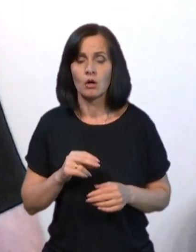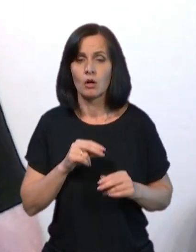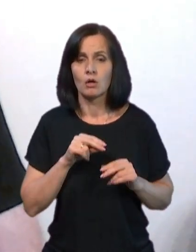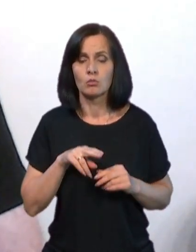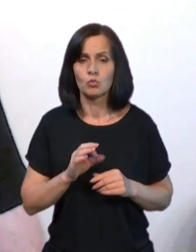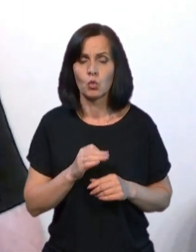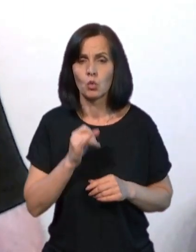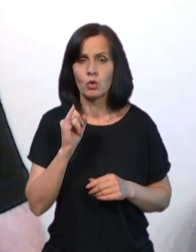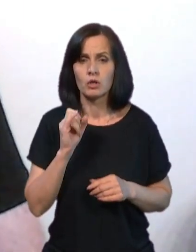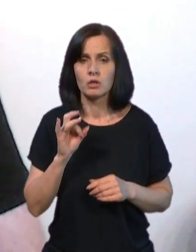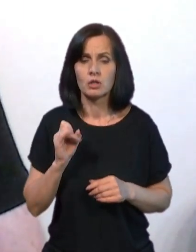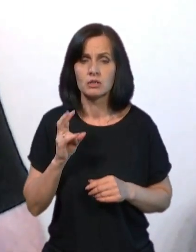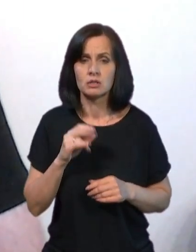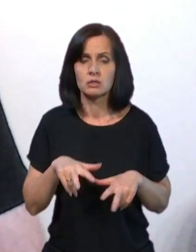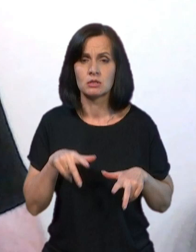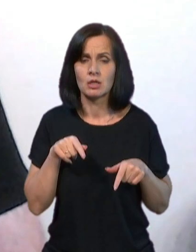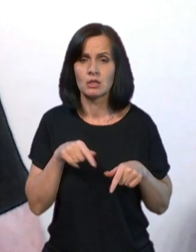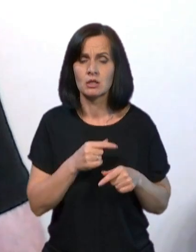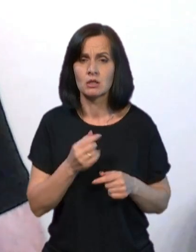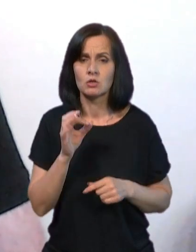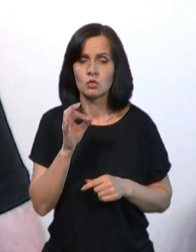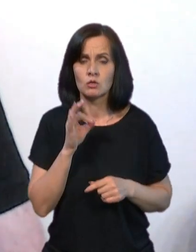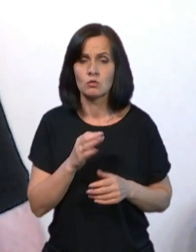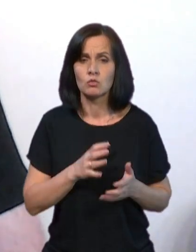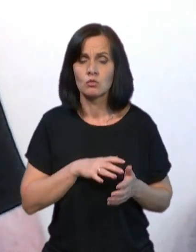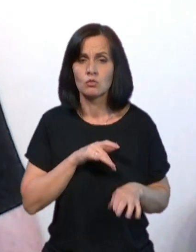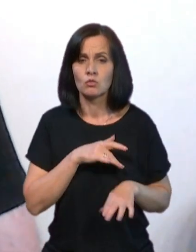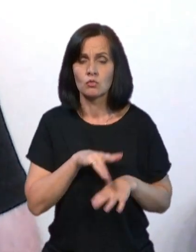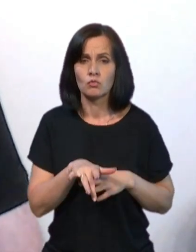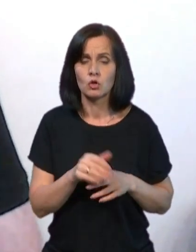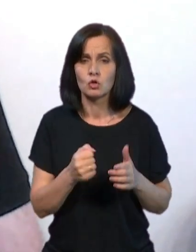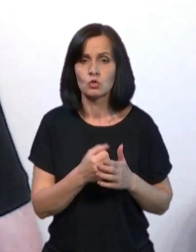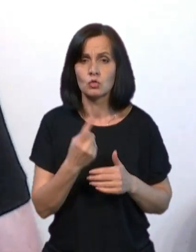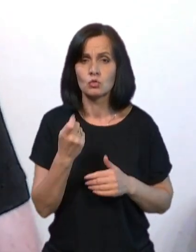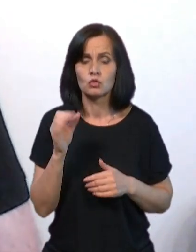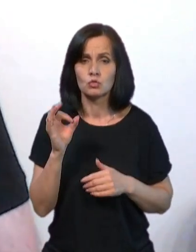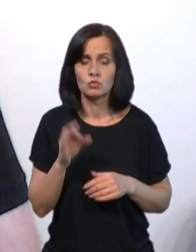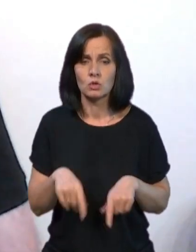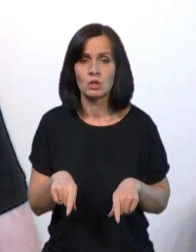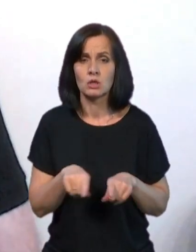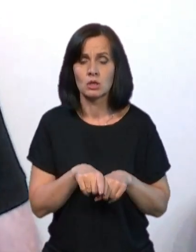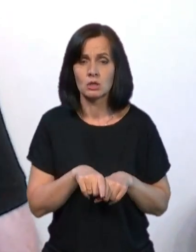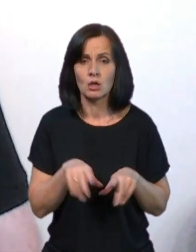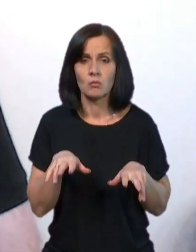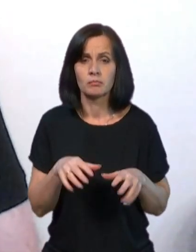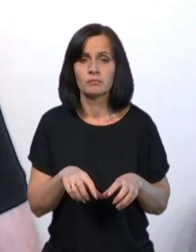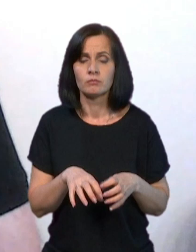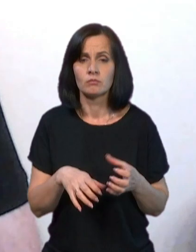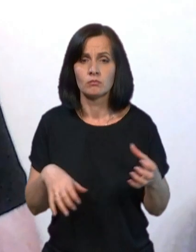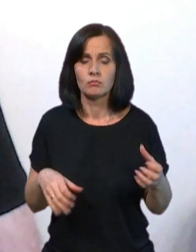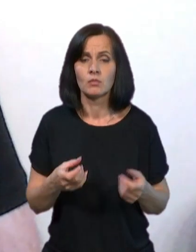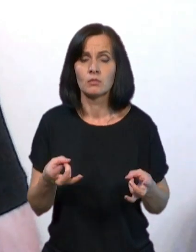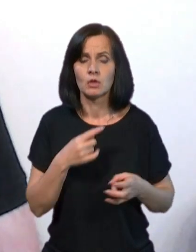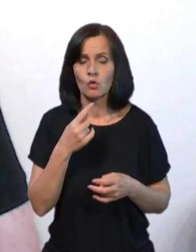безпілотникам, там коефіцієнт ураження іноді доходить і до 100%, так і відповідно по крилатих ракетах. Варто